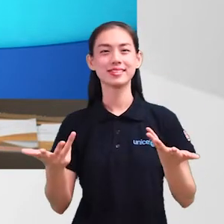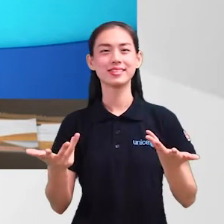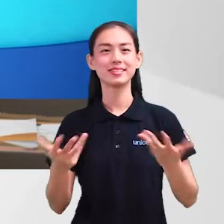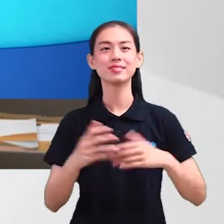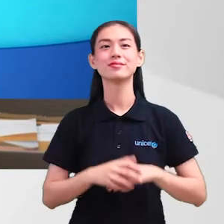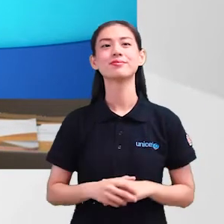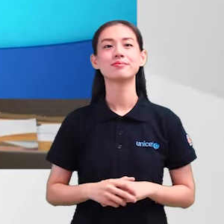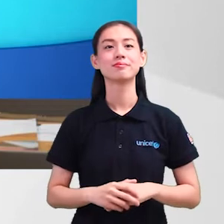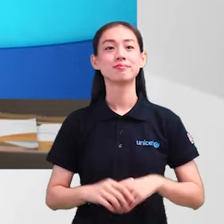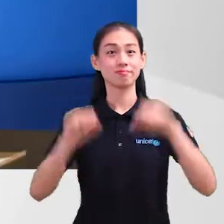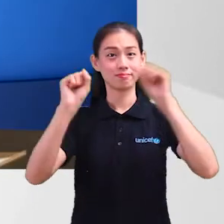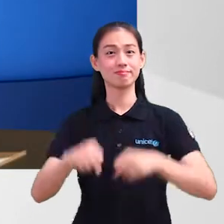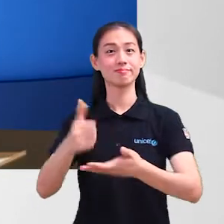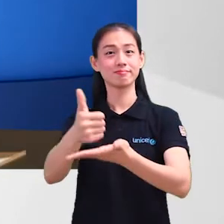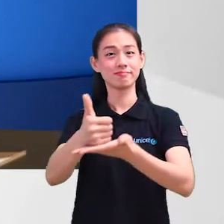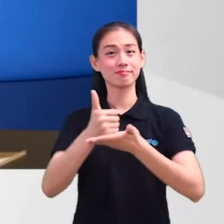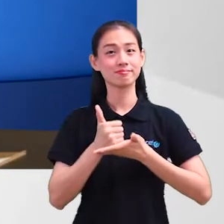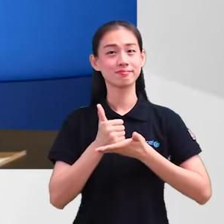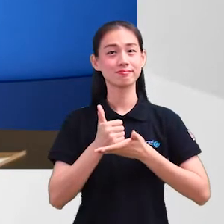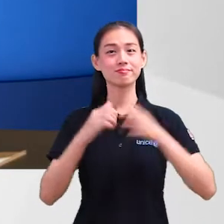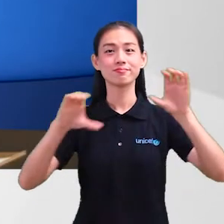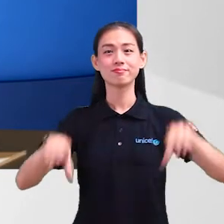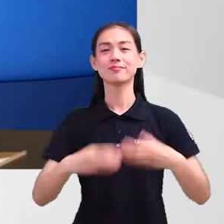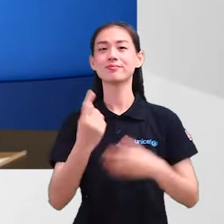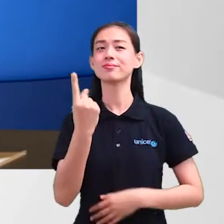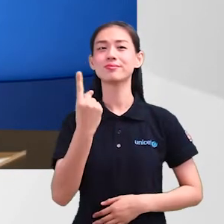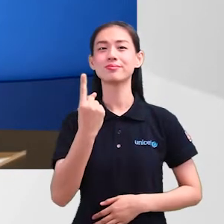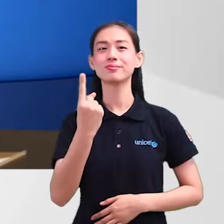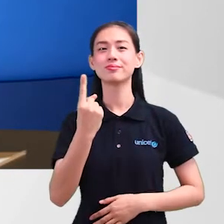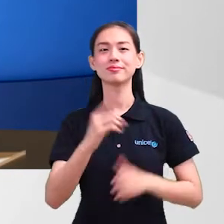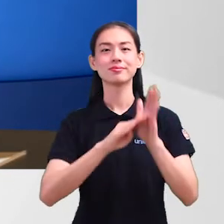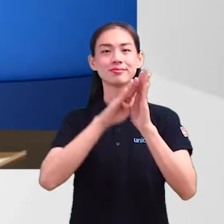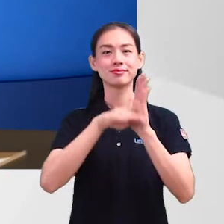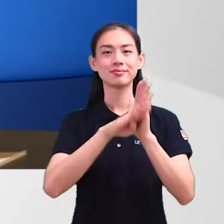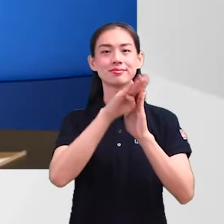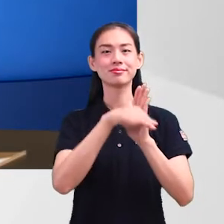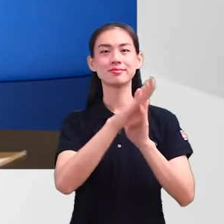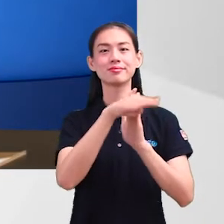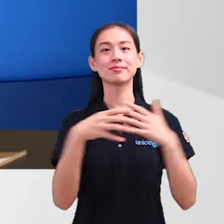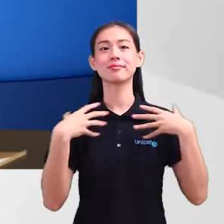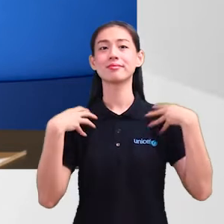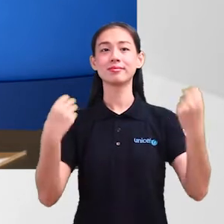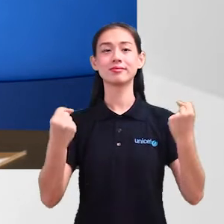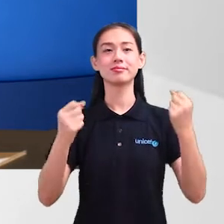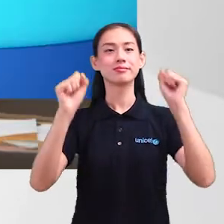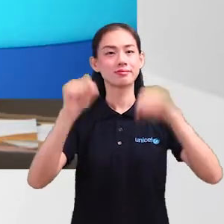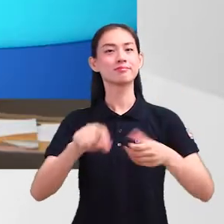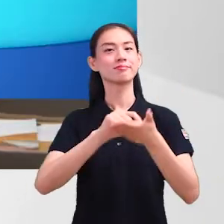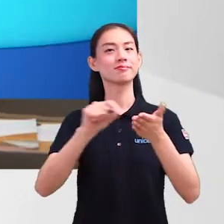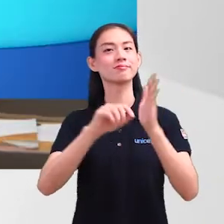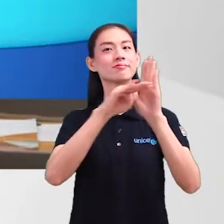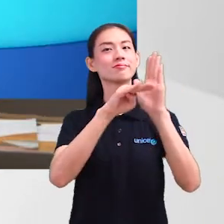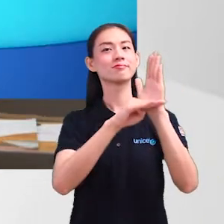cabaran untuk video kali ini Boleh tak anda bantu saya membina satu lagi peranti monitor kesihatan Cuba